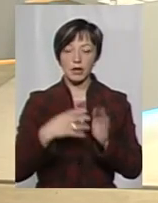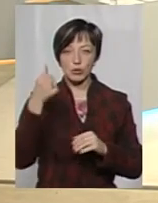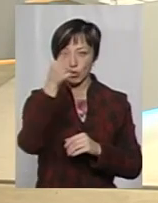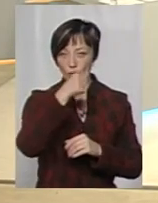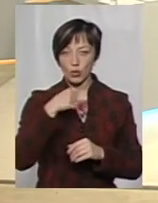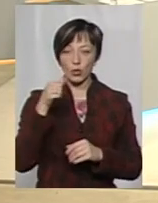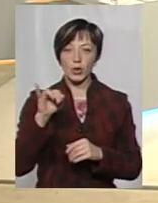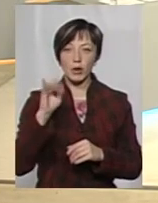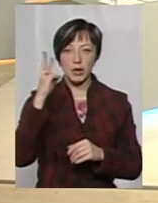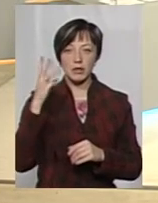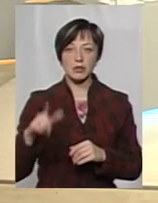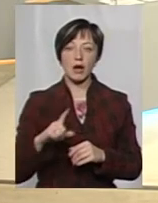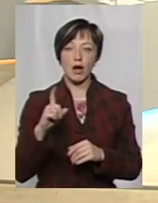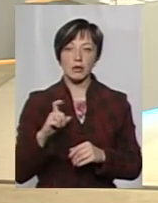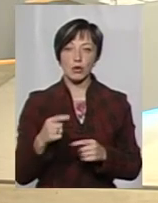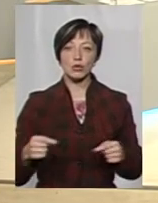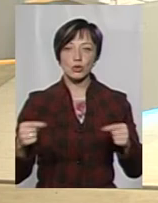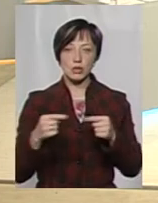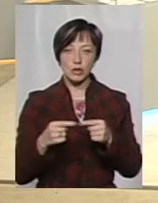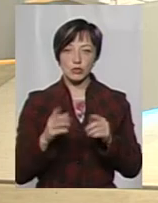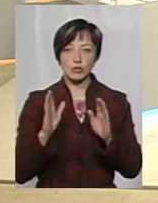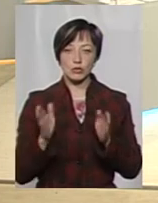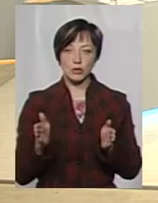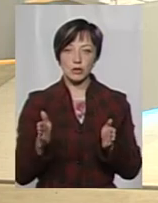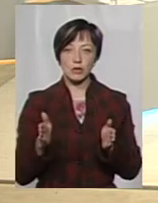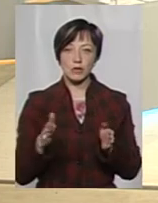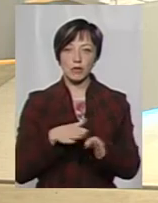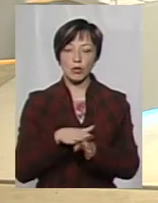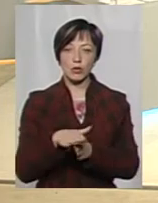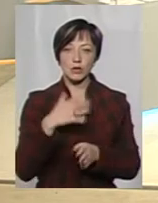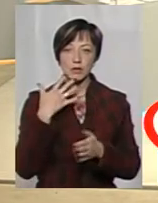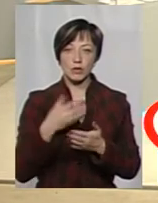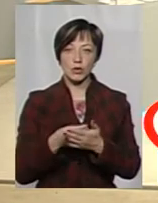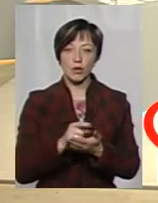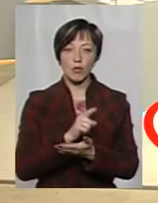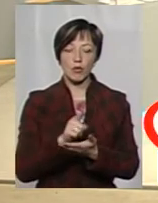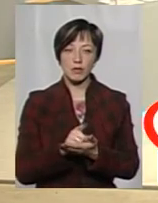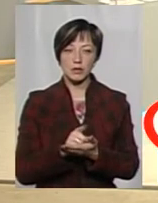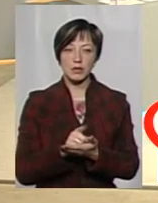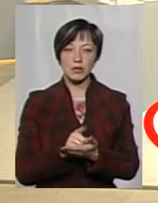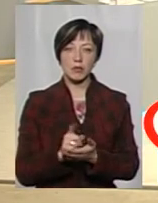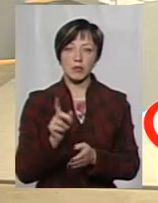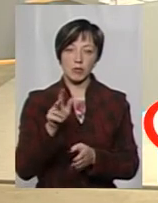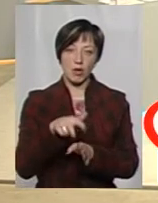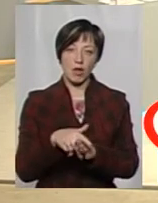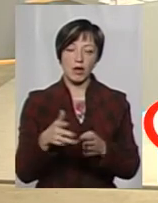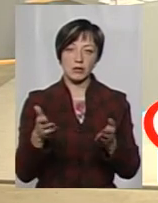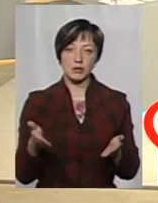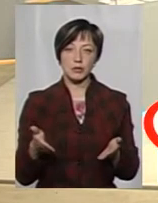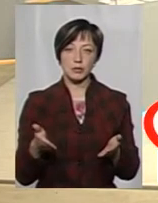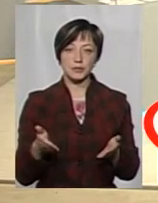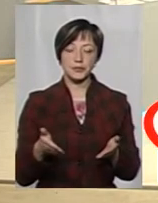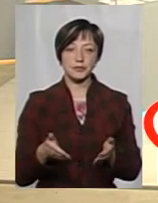і «Хмельницьк Газ» однозначно буде виконувати свої обов'язки, які на них покладено